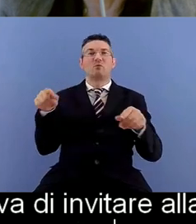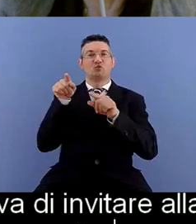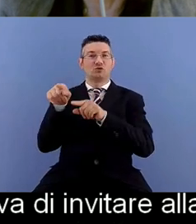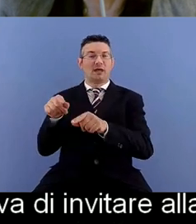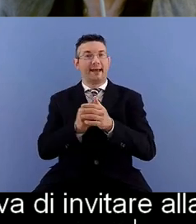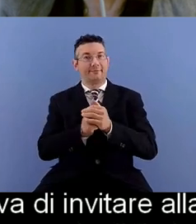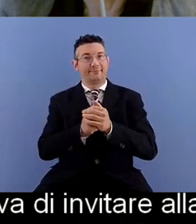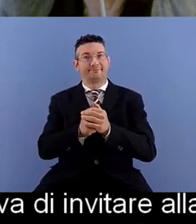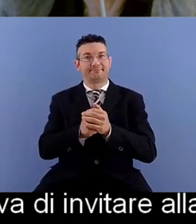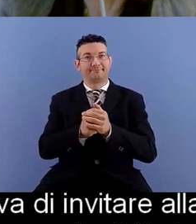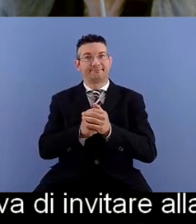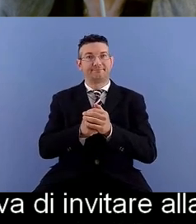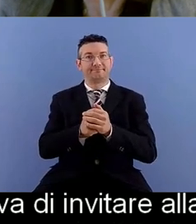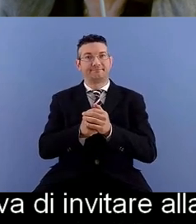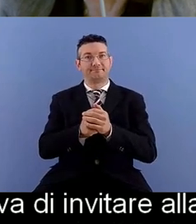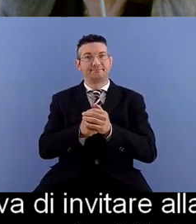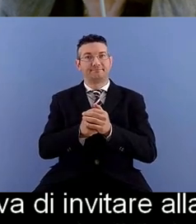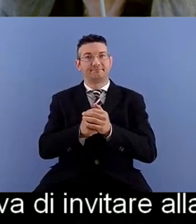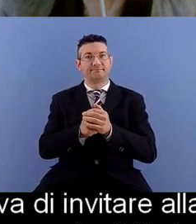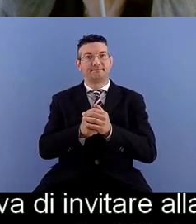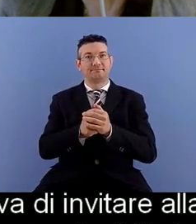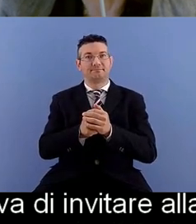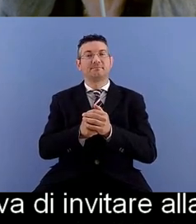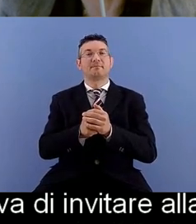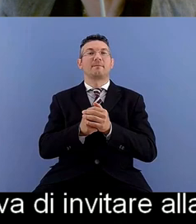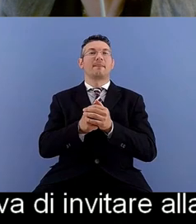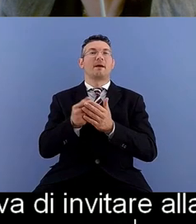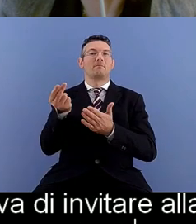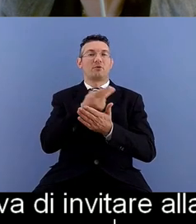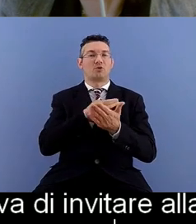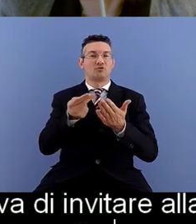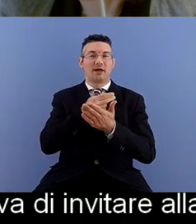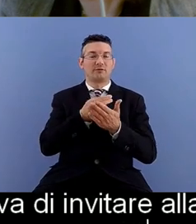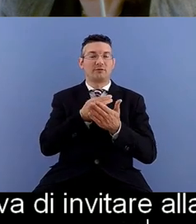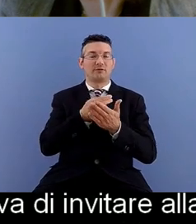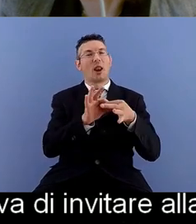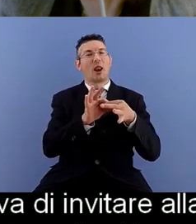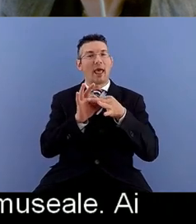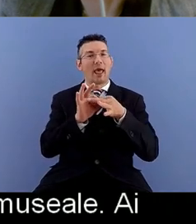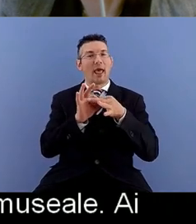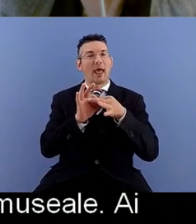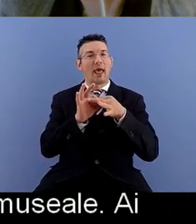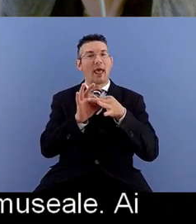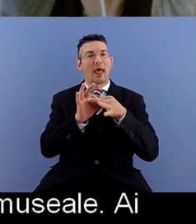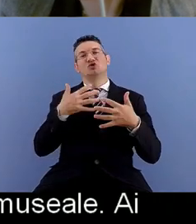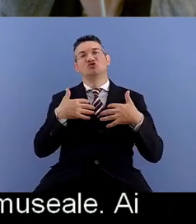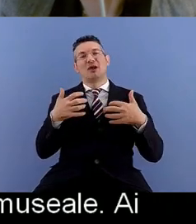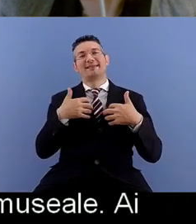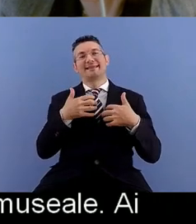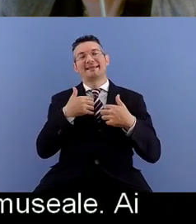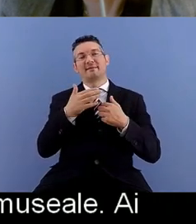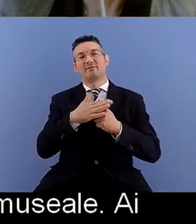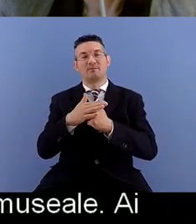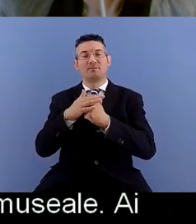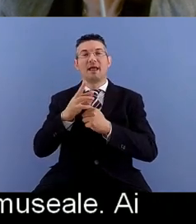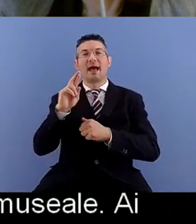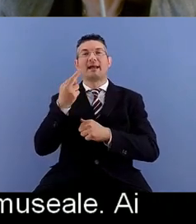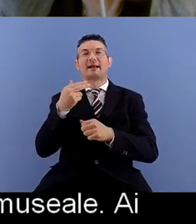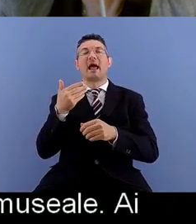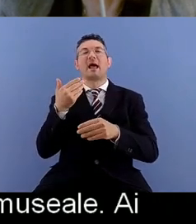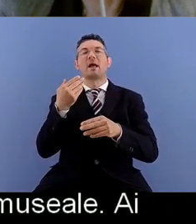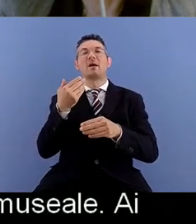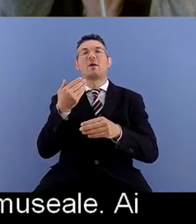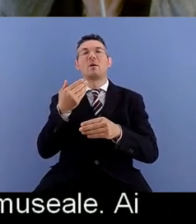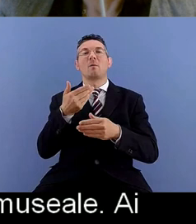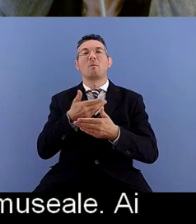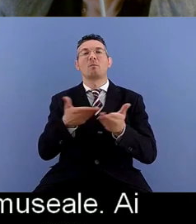ai progetti hanno collaborato dandoci il supporto scientifico RAI pubblico utilità il